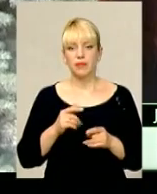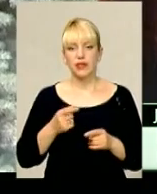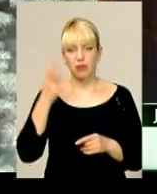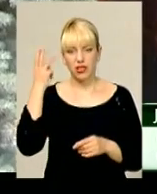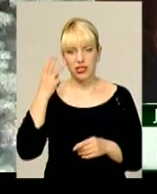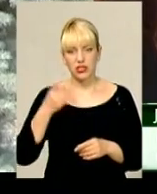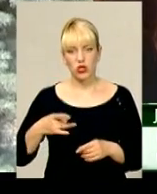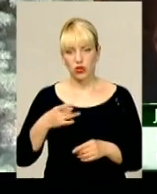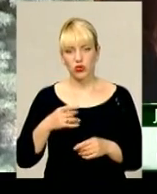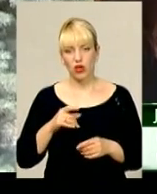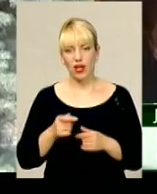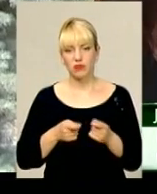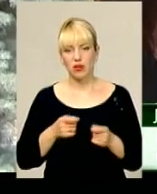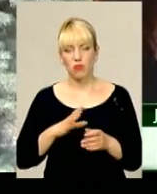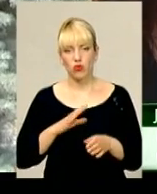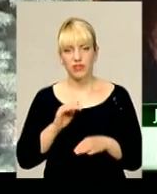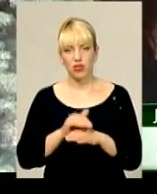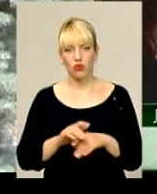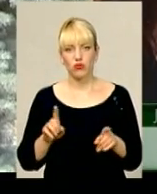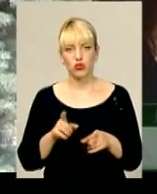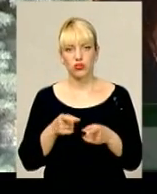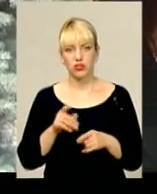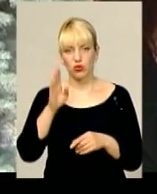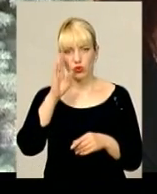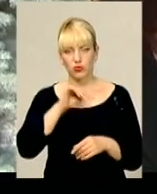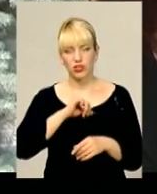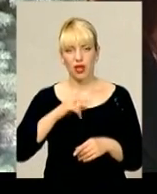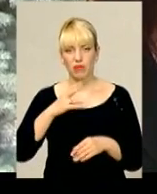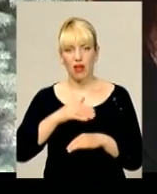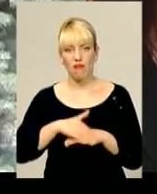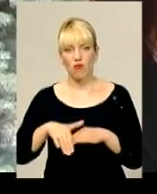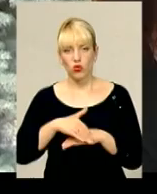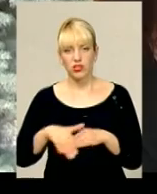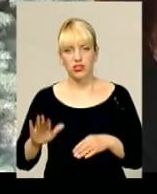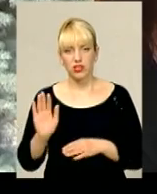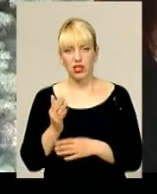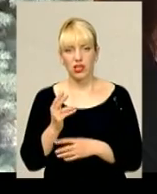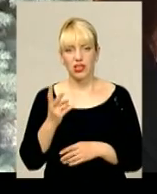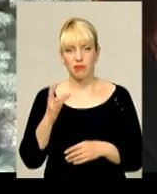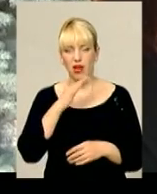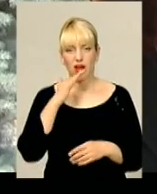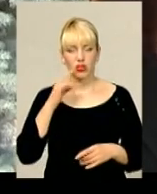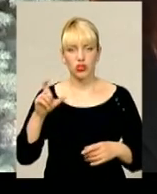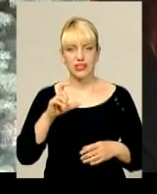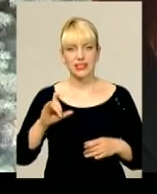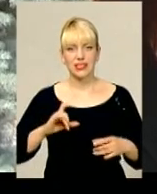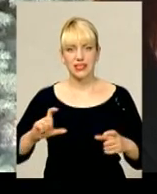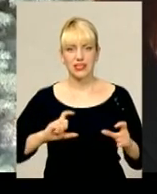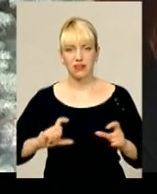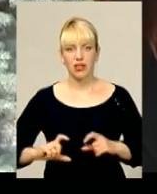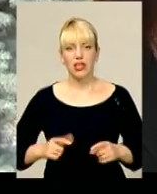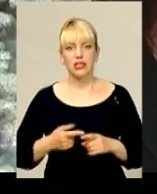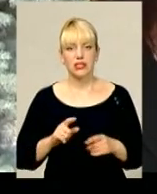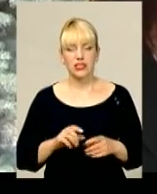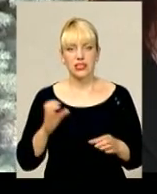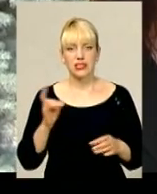адміністрації було встановлено, що дійсно хлопчик перебуває сам на вулиці на тілі дитині множинні синці. Зі слів матері,